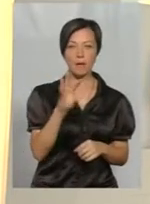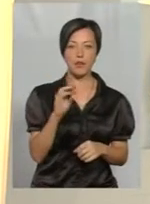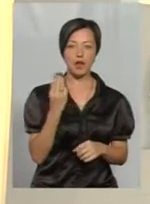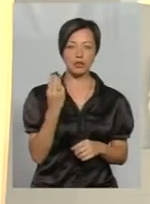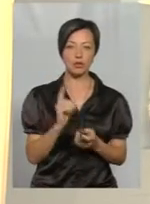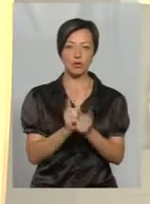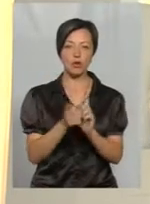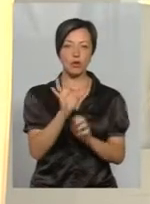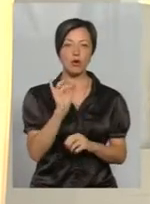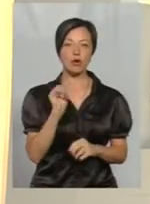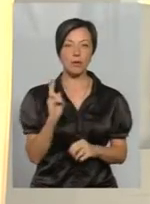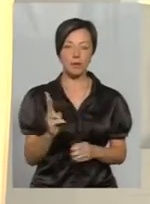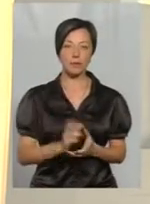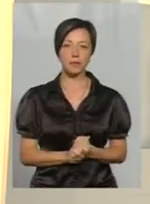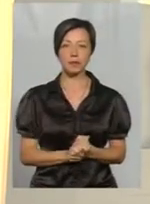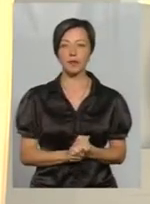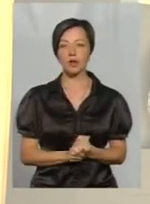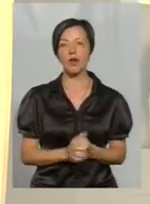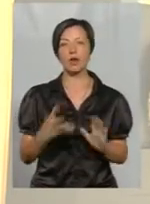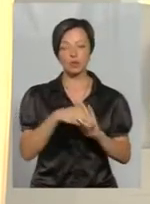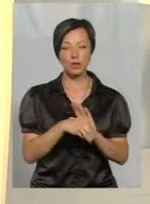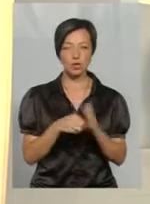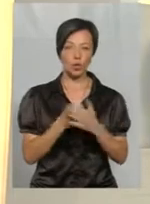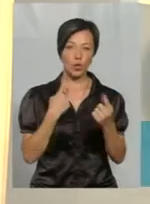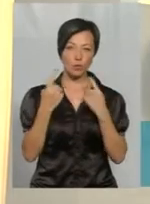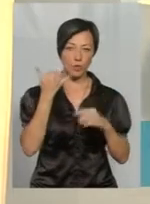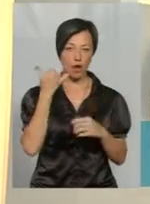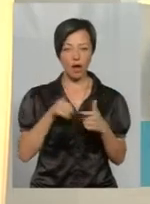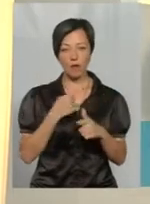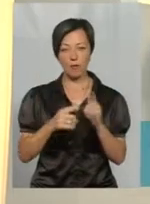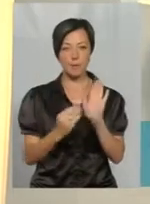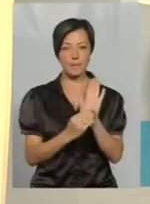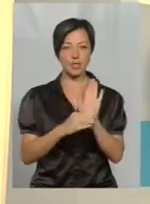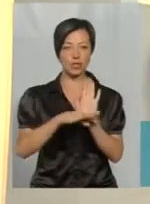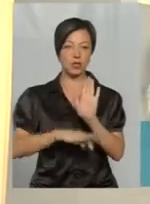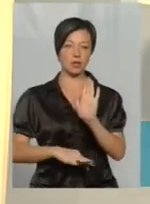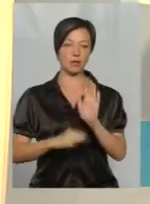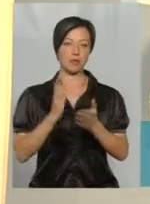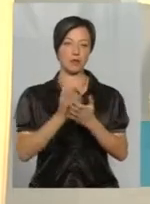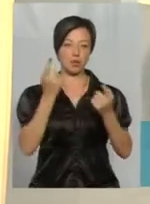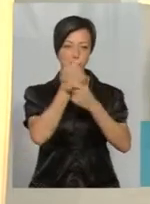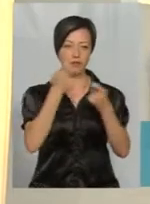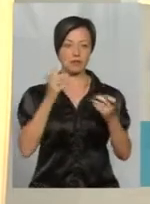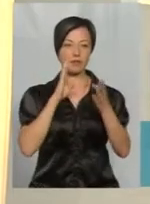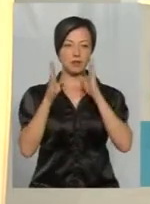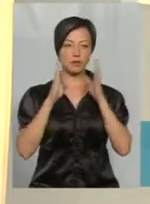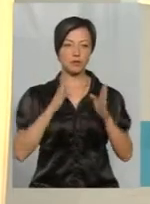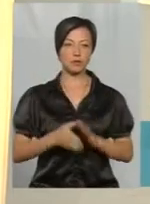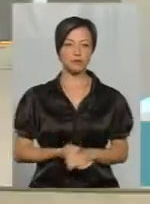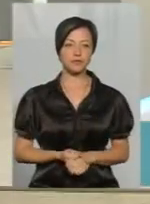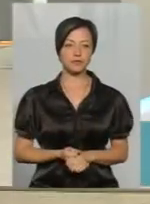та Ольга Рибак, перекладає на жестову мову. Долучайтеся до розмови телефоном або пишіть коментарі під прямою трансляцією у Фейсбук.